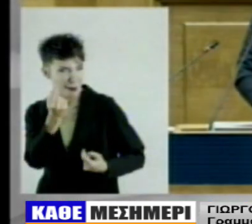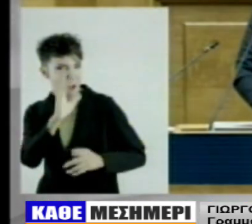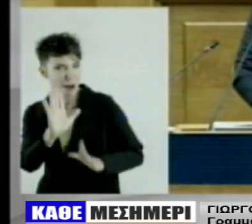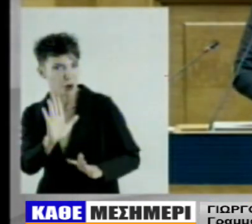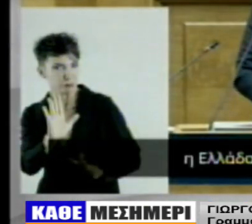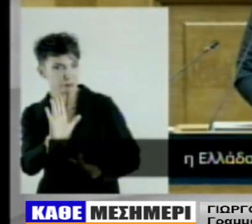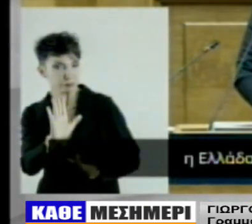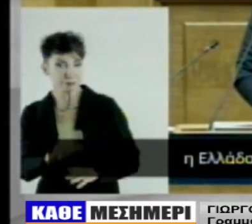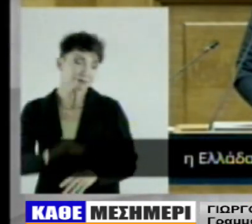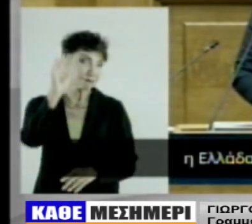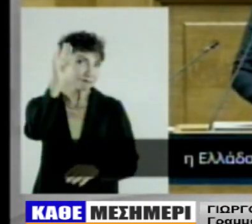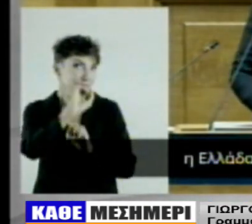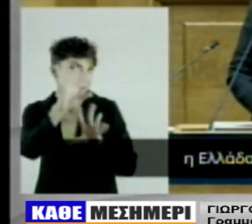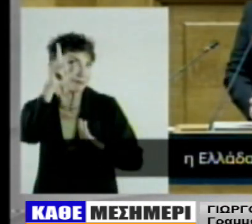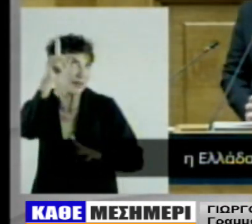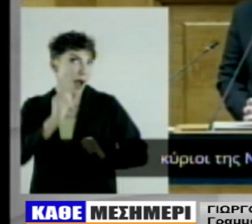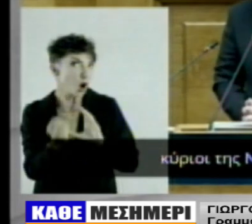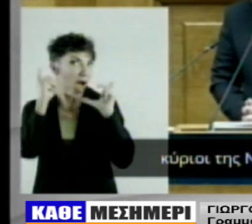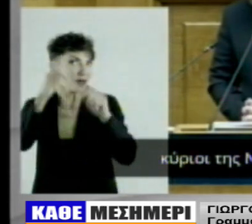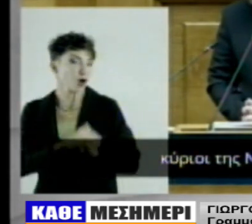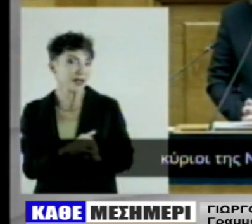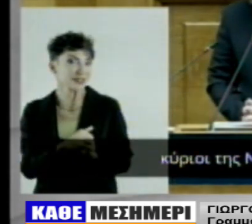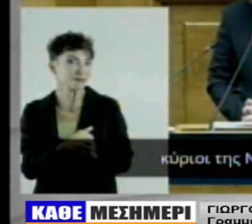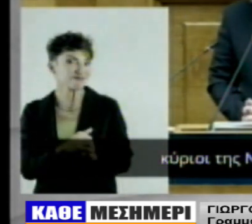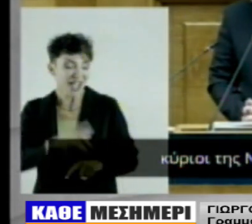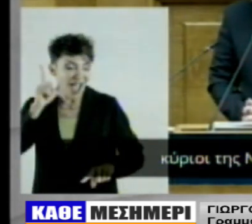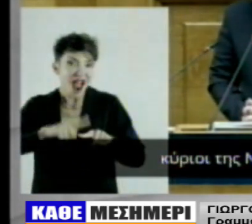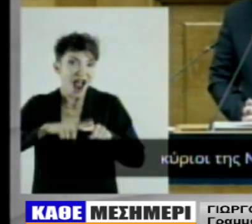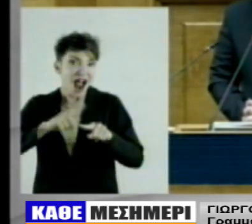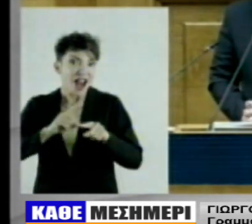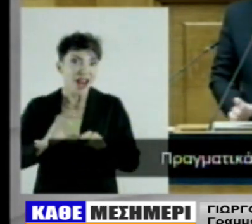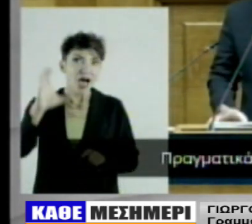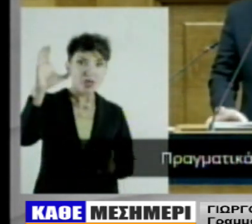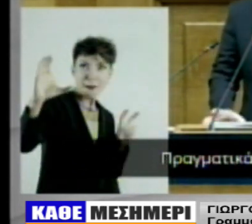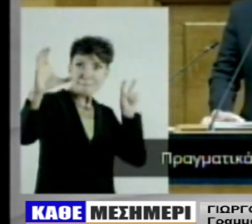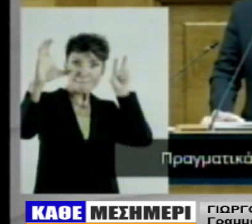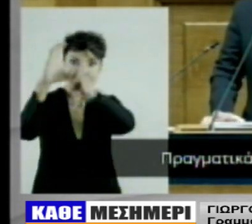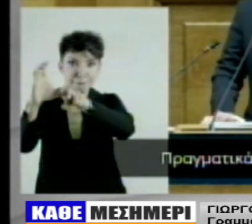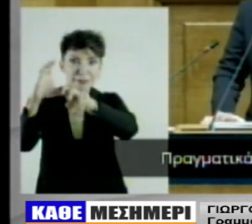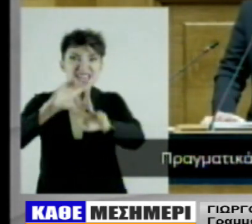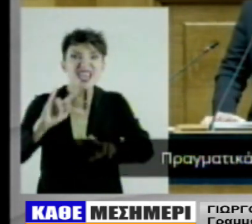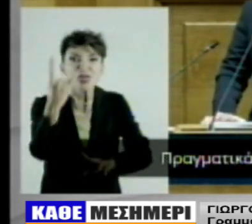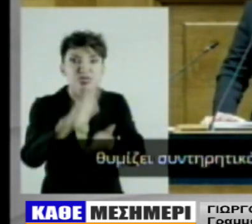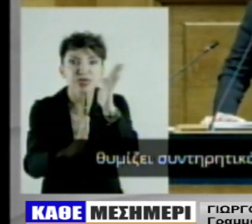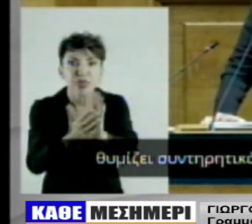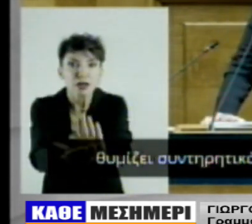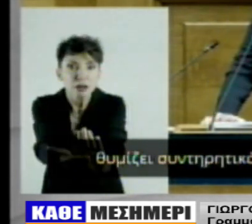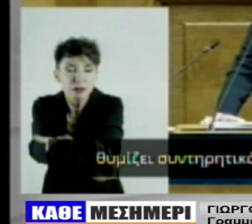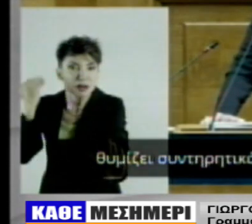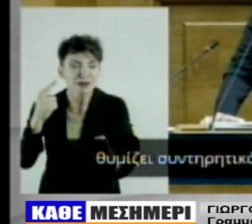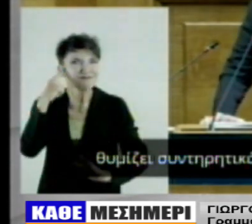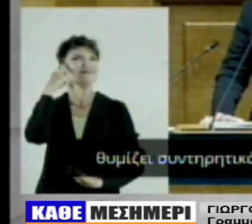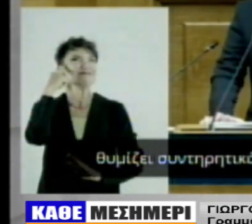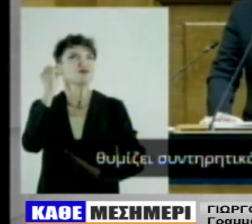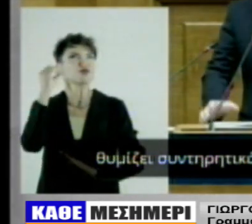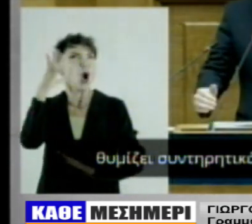στο επίκεντρο από τη μία και από την άλλη είναι η ελληνική πραγματικότητα στην οποία βλέπουμε μια κυβέρνηση που πραγματικά πέρυσι